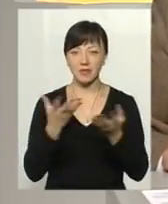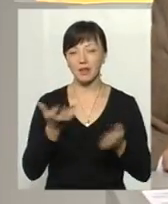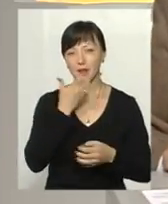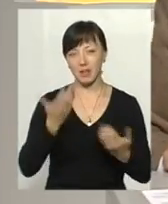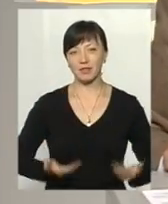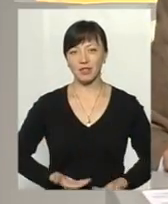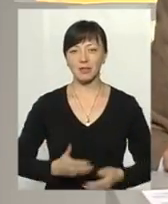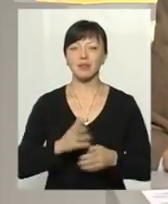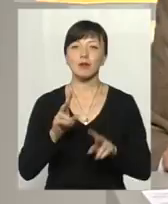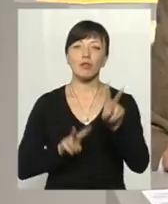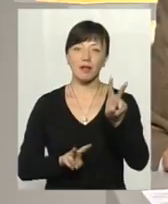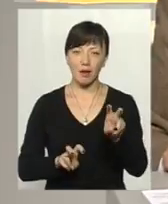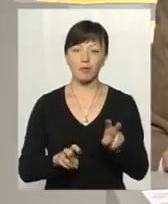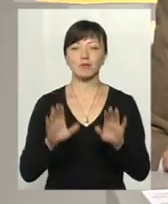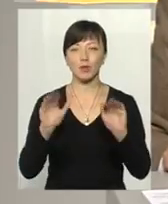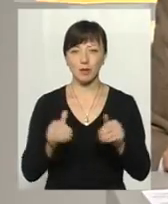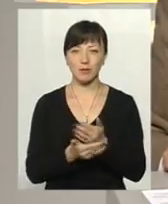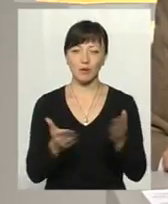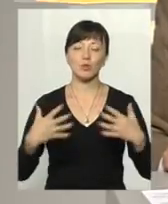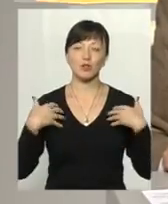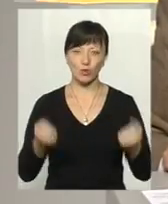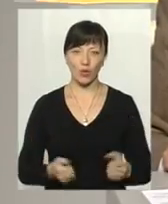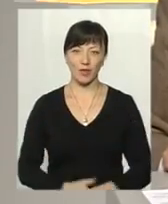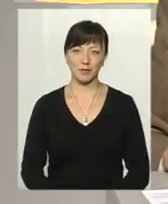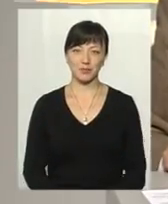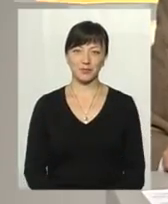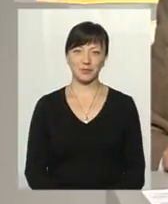тепла в житті. Це була тема, на цьому прощаємось. Буйте здорові!